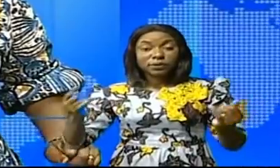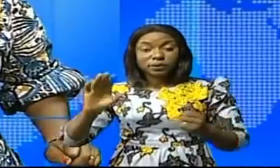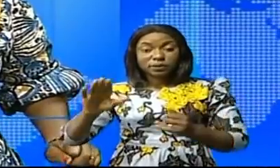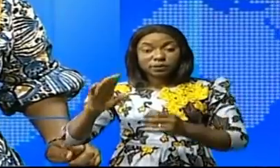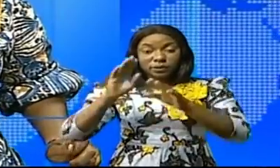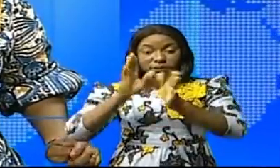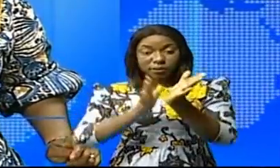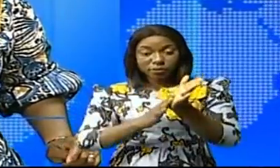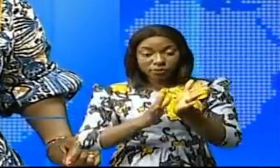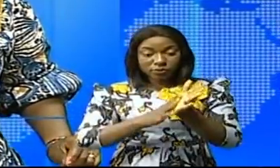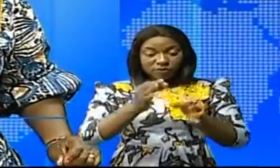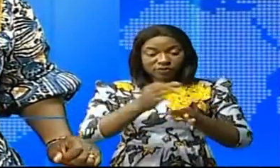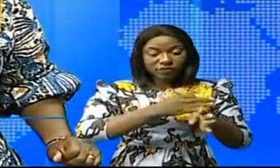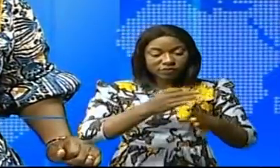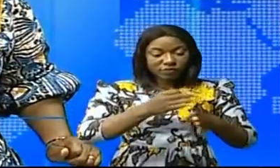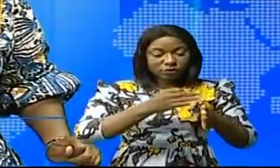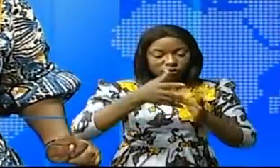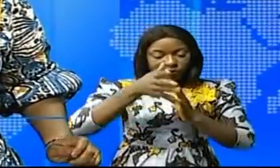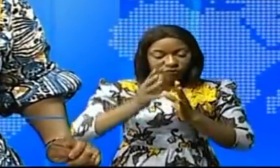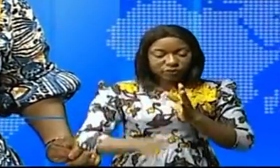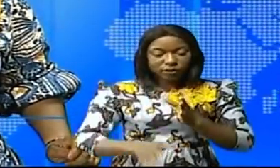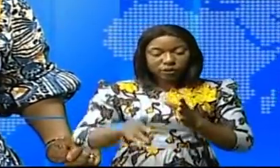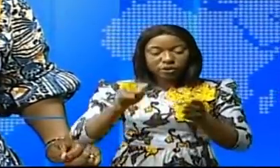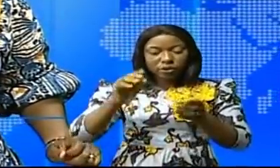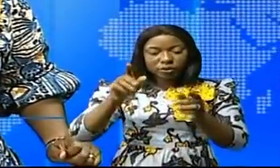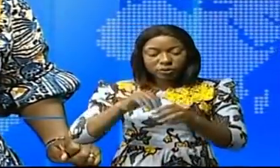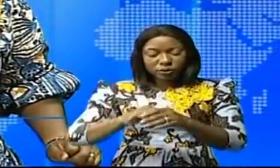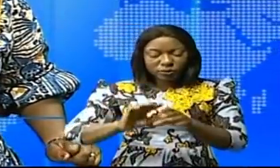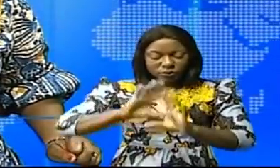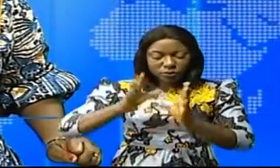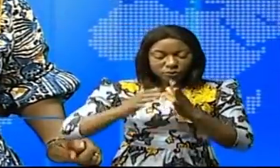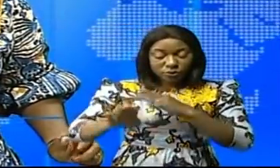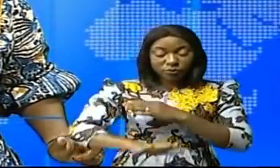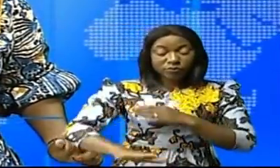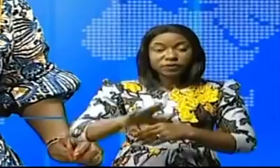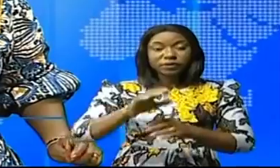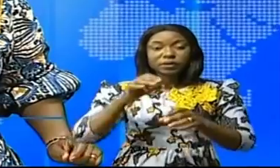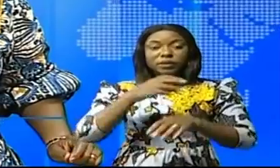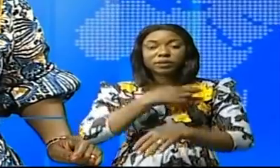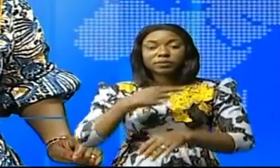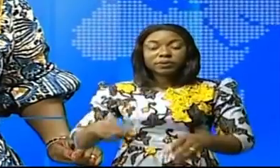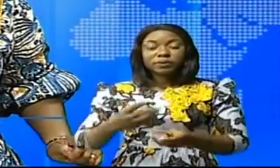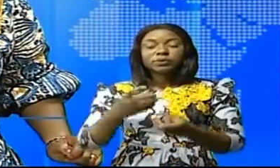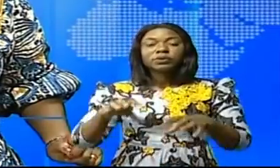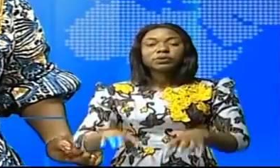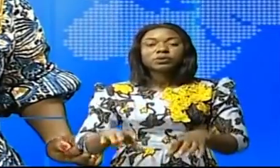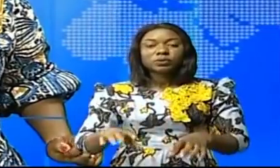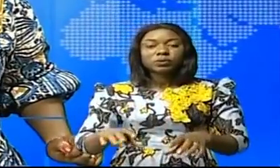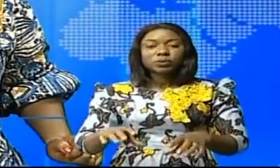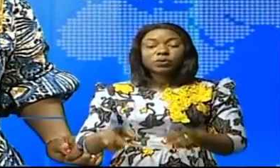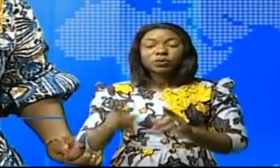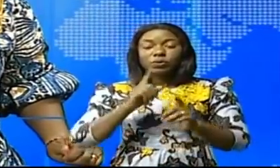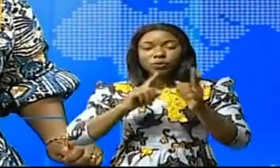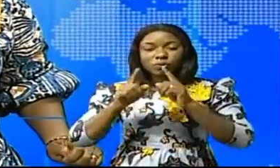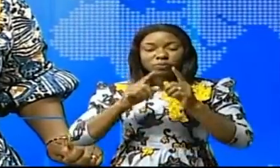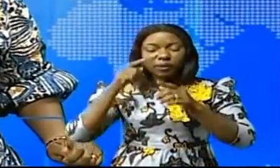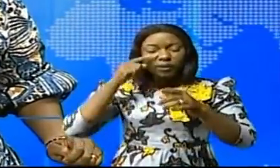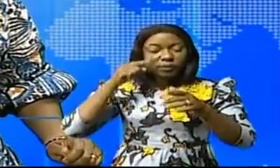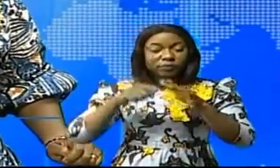école de formation professionnelle dissipée à travers le province de la République démocratique du Congo. Chimène Dondo